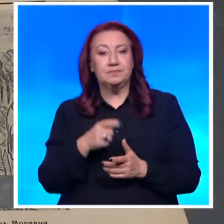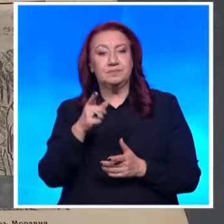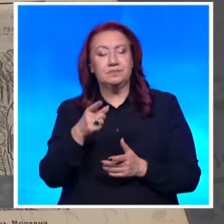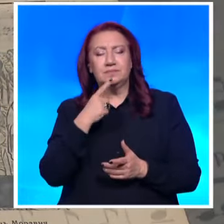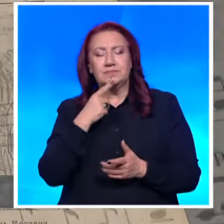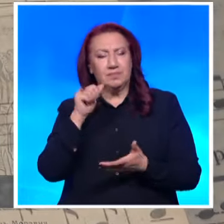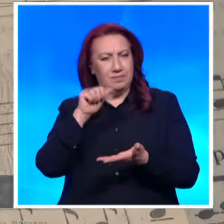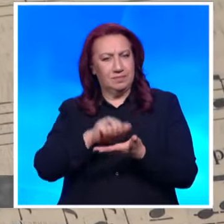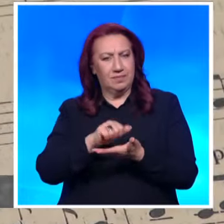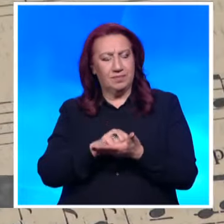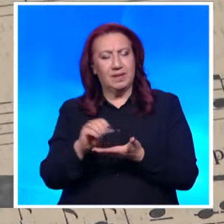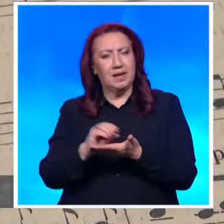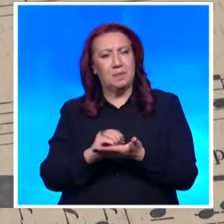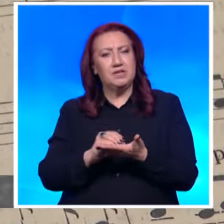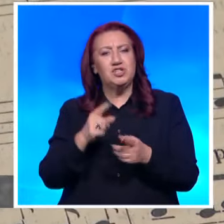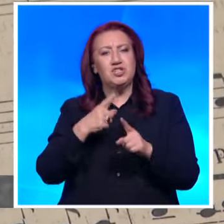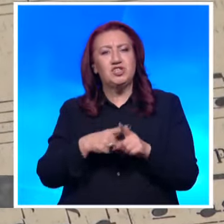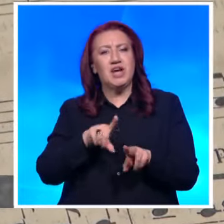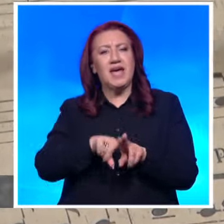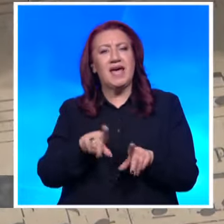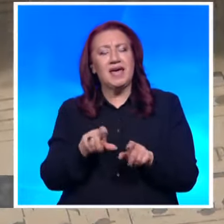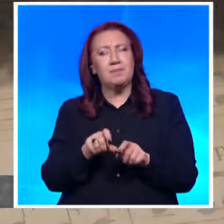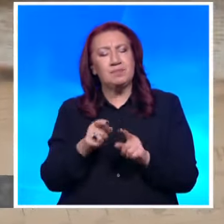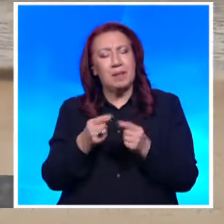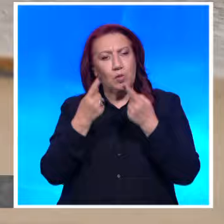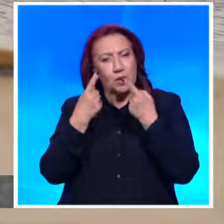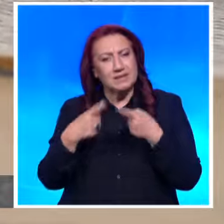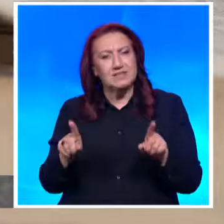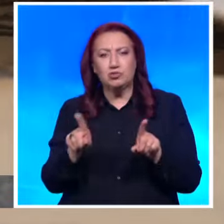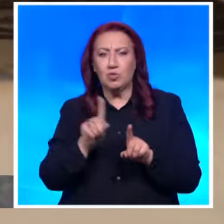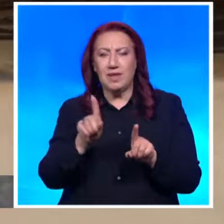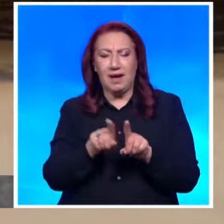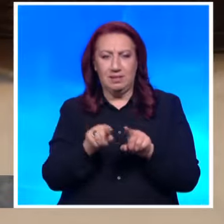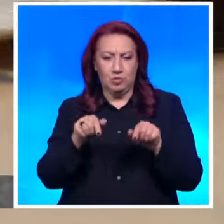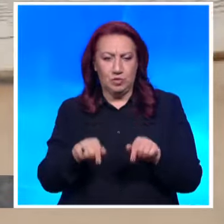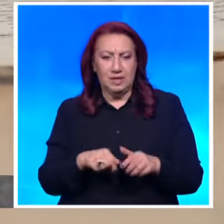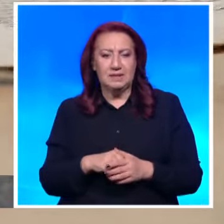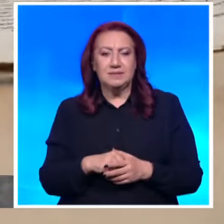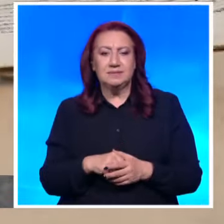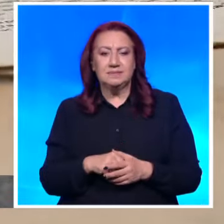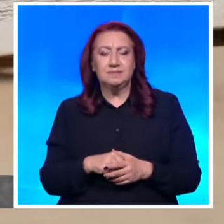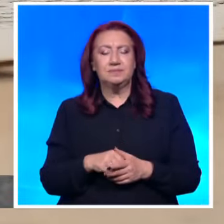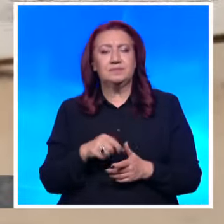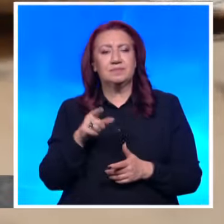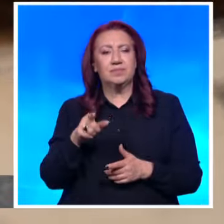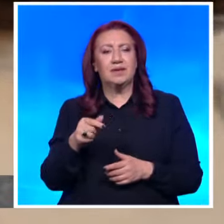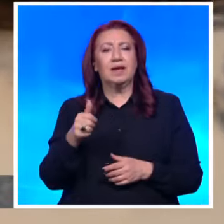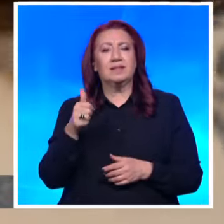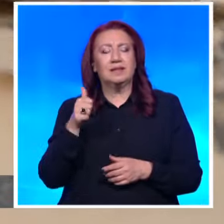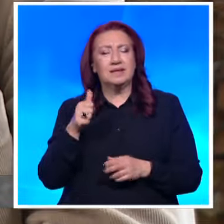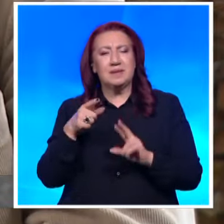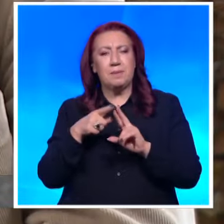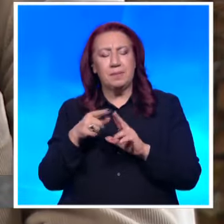който се различава от познатия ни днес върви народе възродени. Апанод Пипков създава музиката в